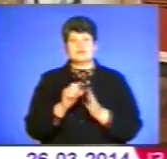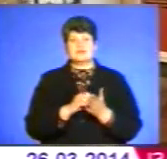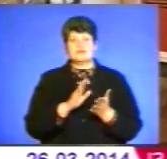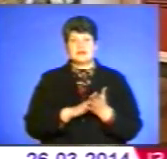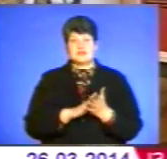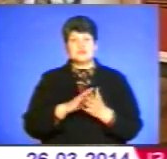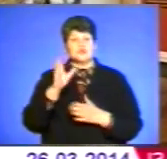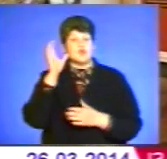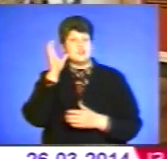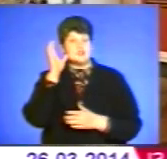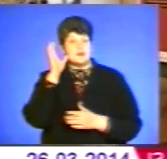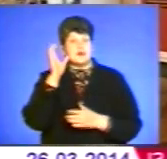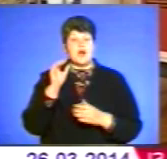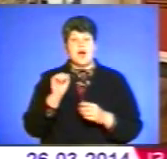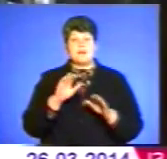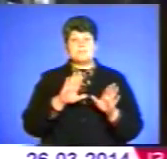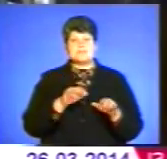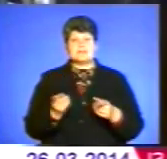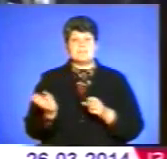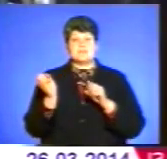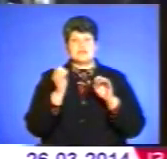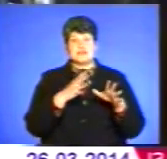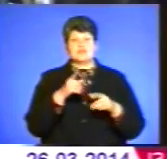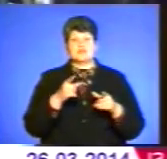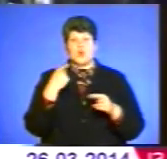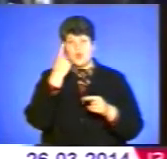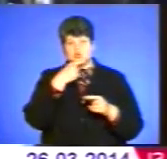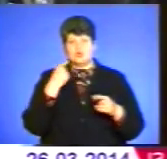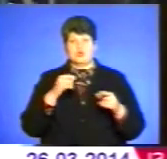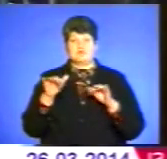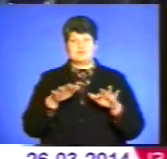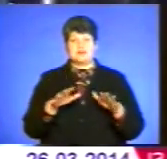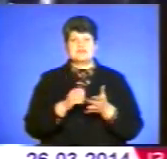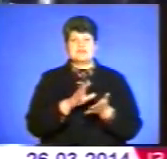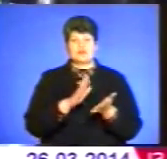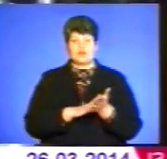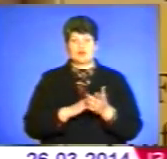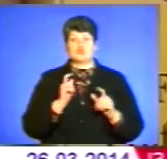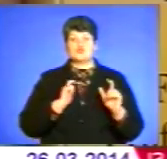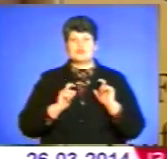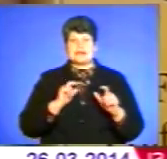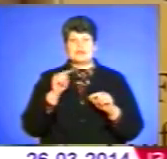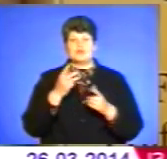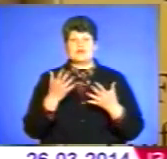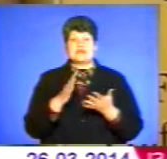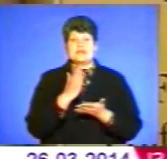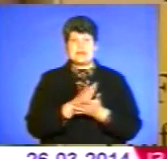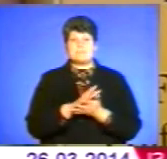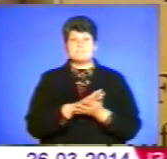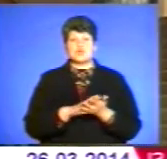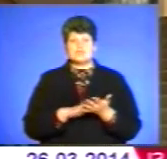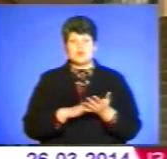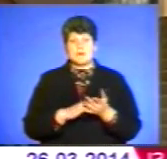слухачами, а після передачі з Криму їхніх особових справ зарахують до студентів. Такою є процедура переведення